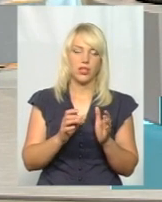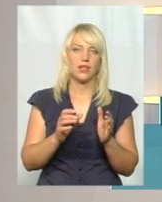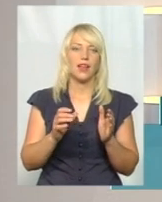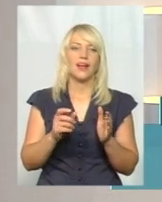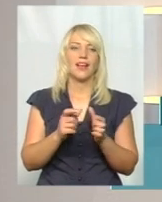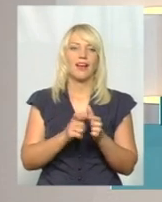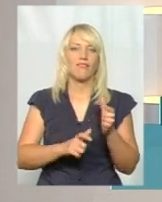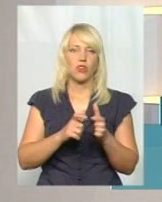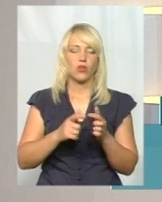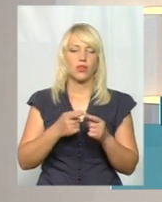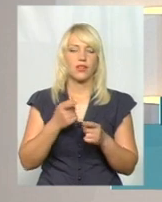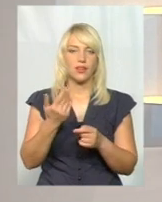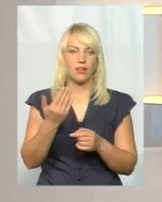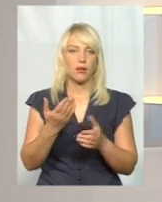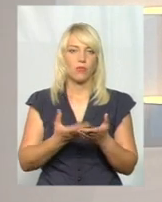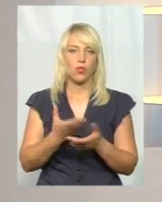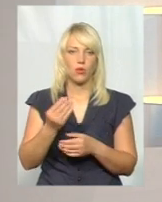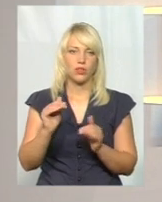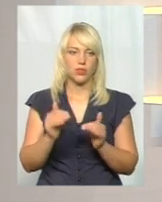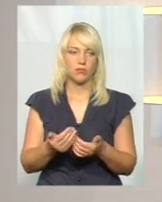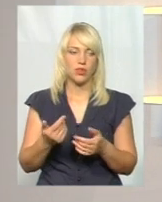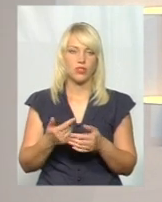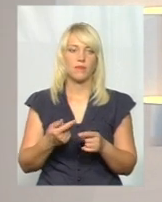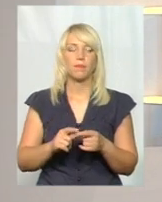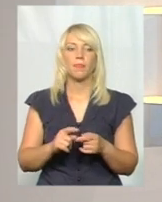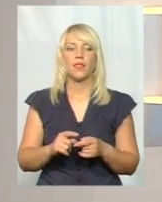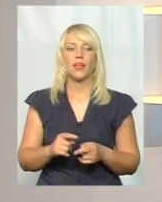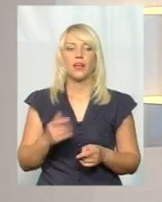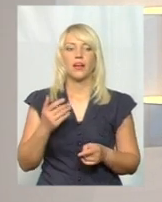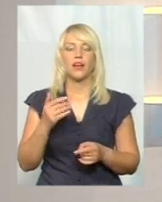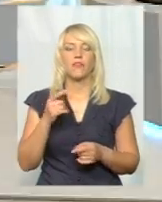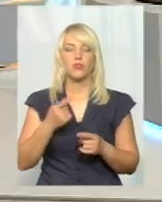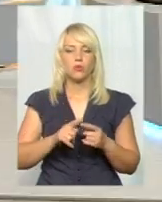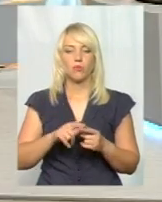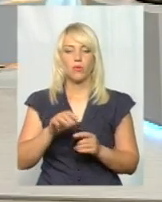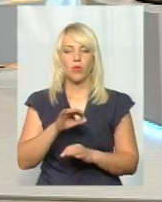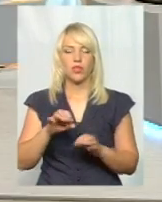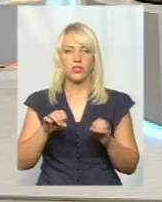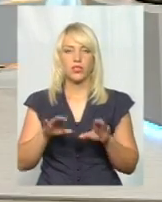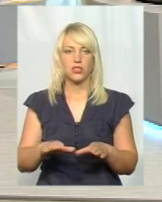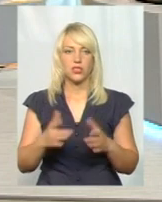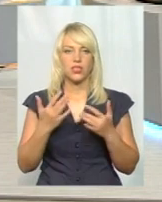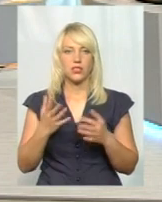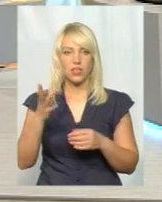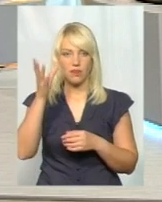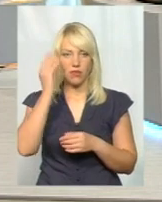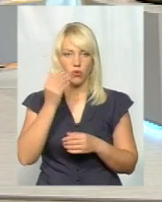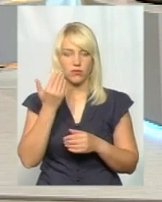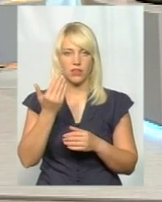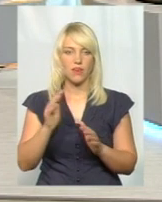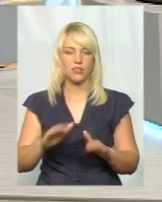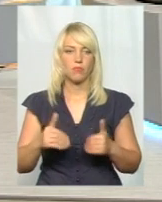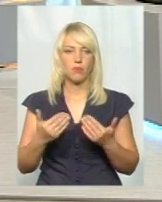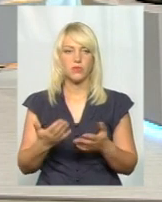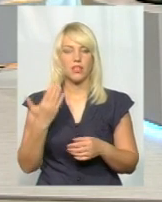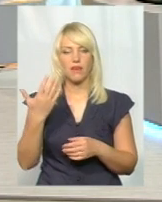Пане Андрію, ми більше поговоримо пізніше про електронний квиток. Прошу вас, пане Олександре, от в цьому проєкті рішення, наскільки враховані ваші пропозиції і